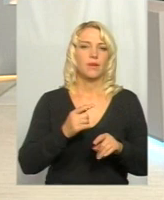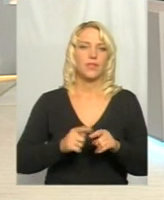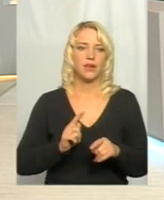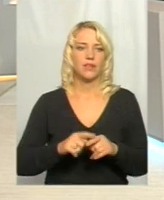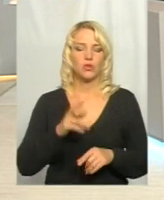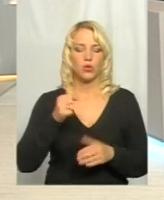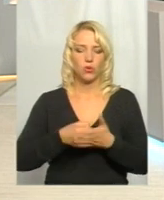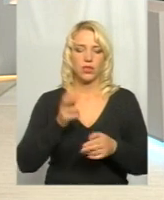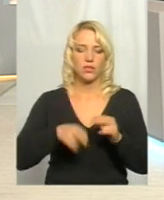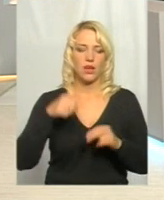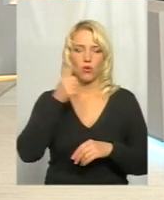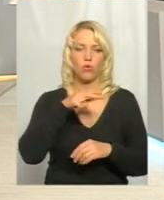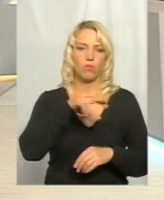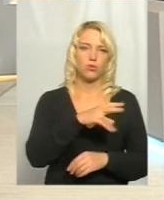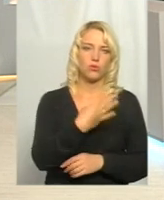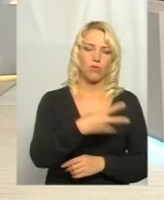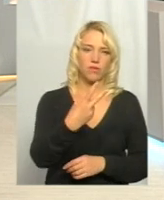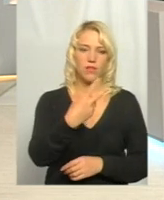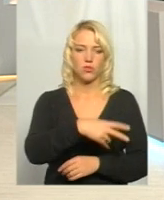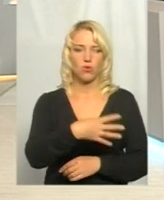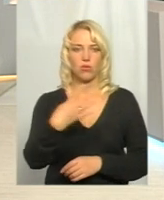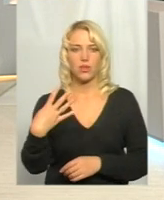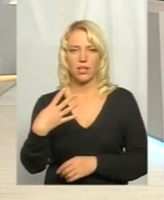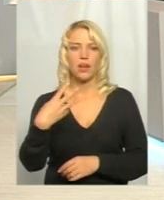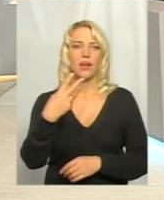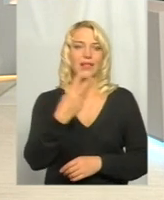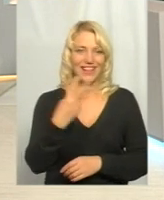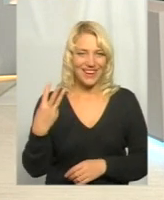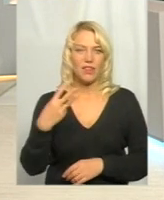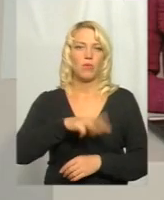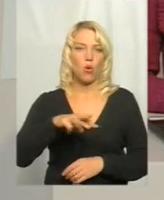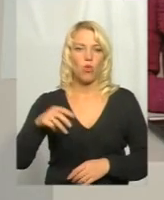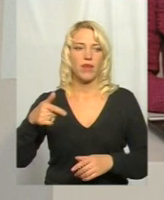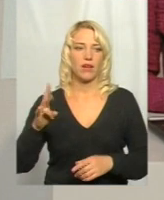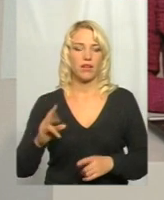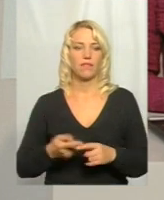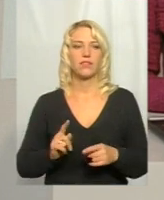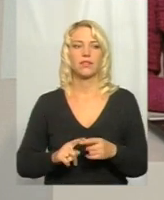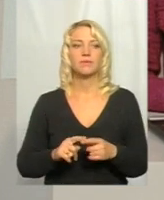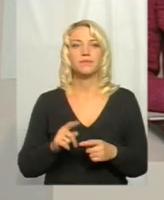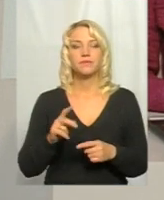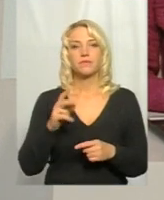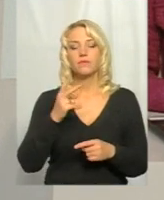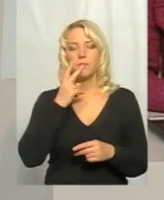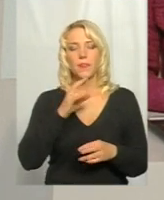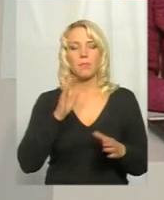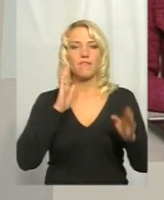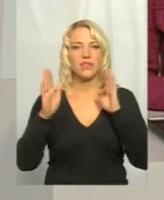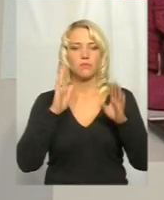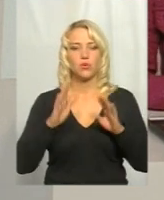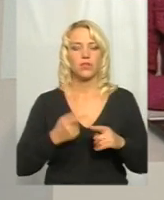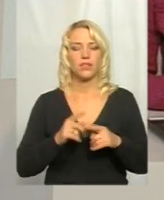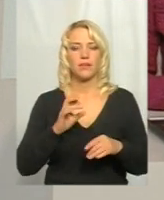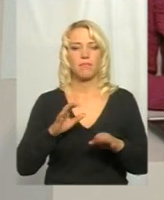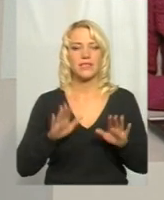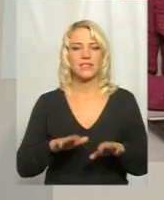орієнтовано по 42-43 мільйони гривень. Бачу на фейсбук-сторінці місцевих автодоріг з